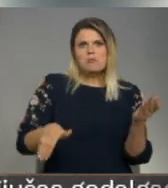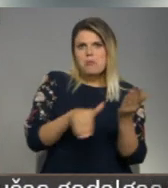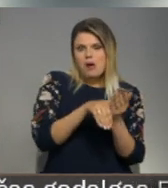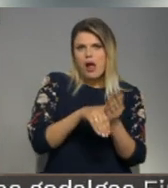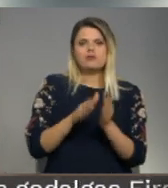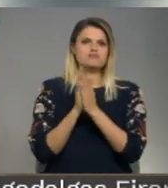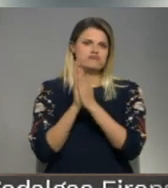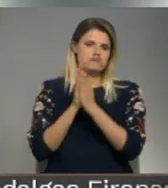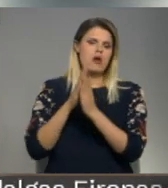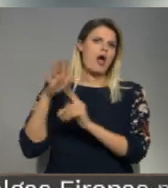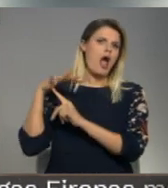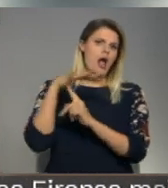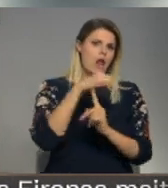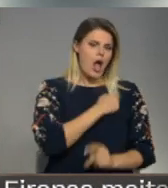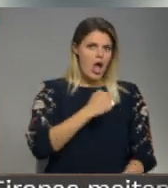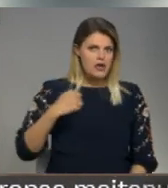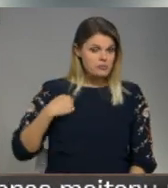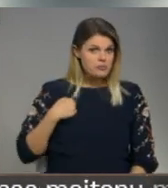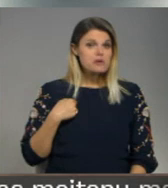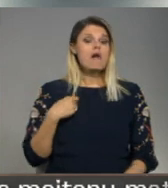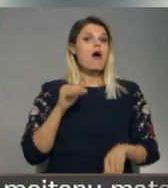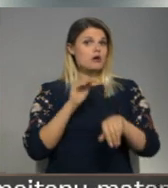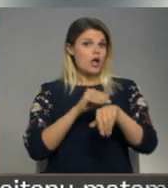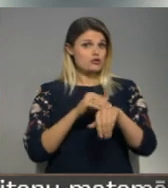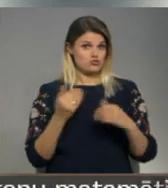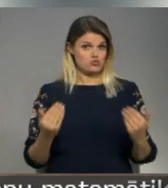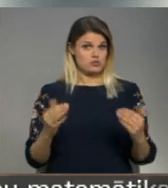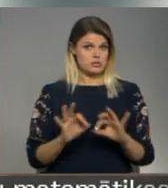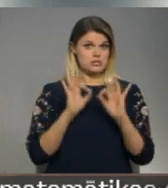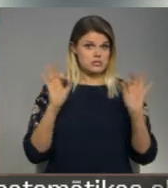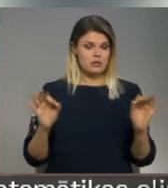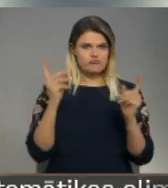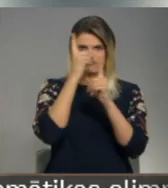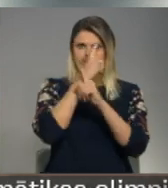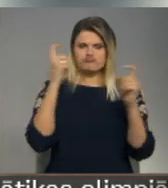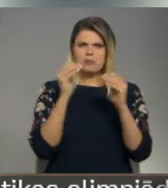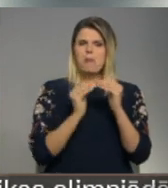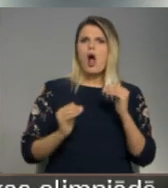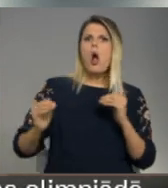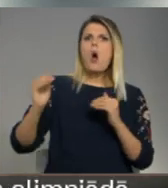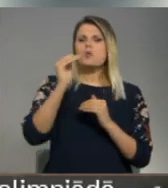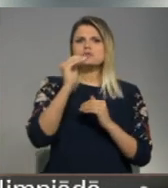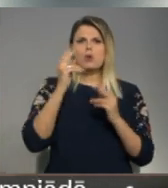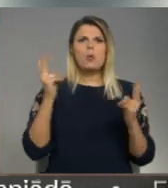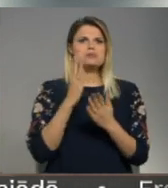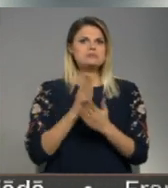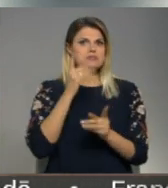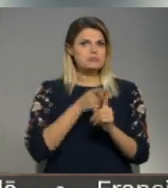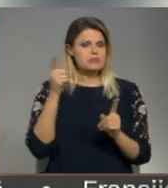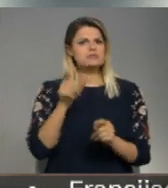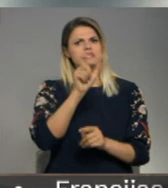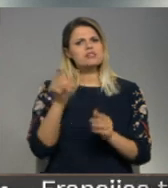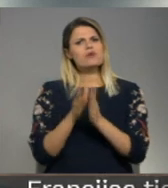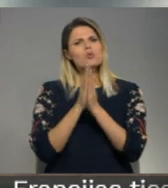palīdzību no nacionālajiem bruņotajiem spēkiem. Un atgārnāši, ka no šodienas ir izsludināts pa uguns bīstamības periodas, iedzīvotāji tiek